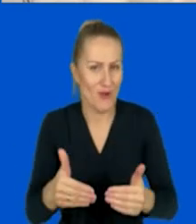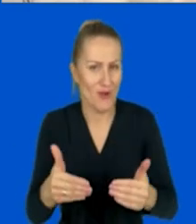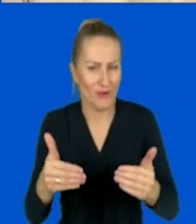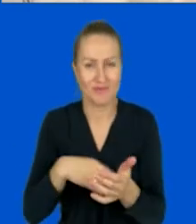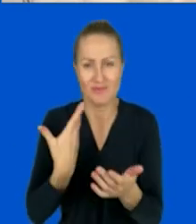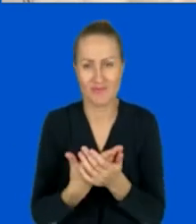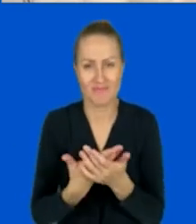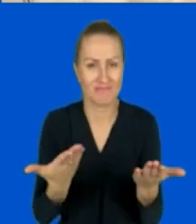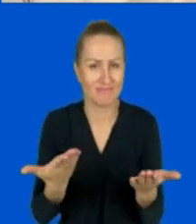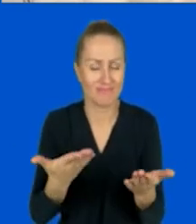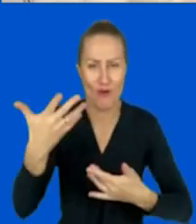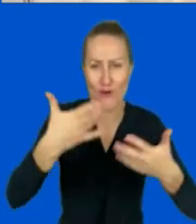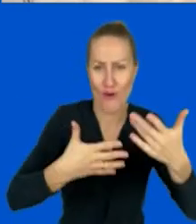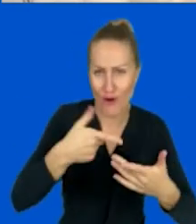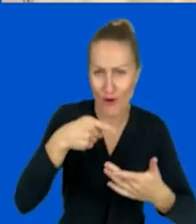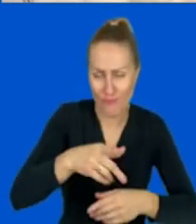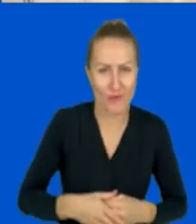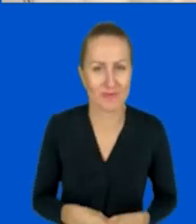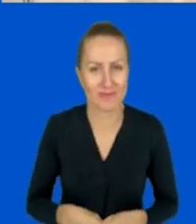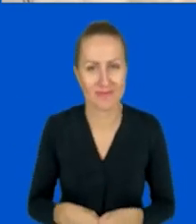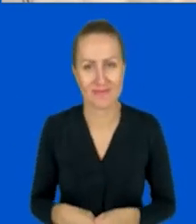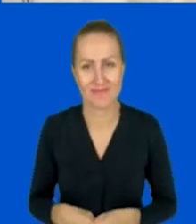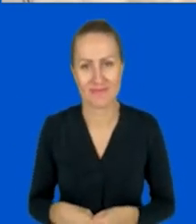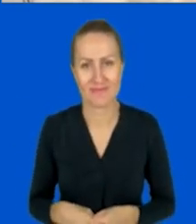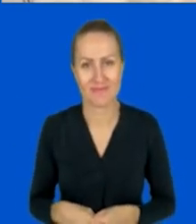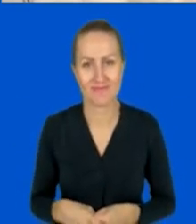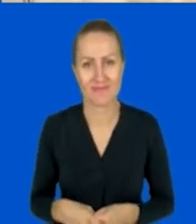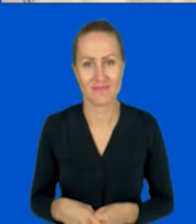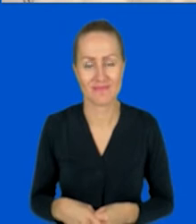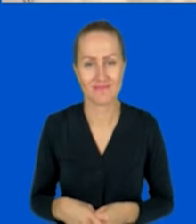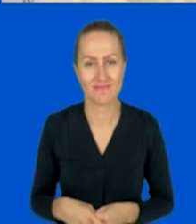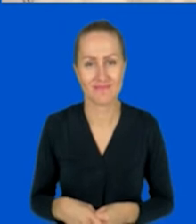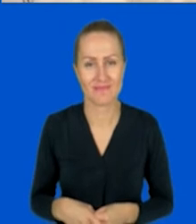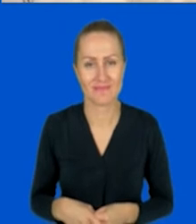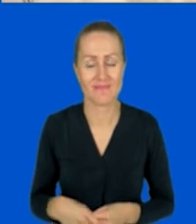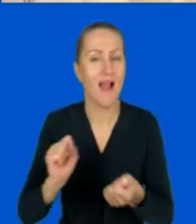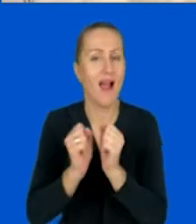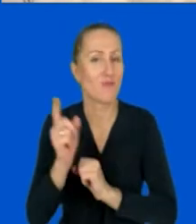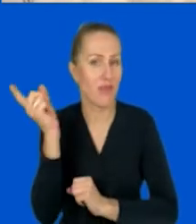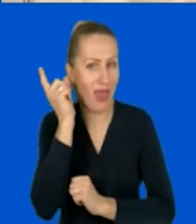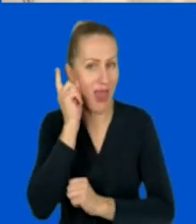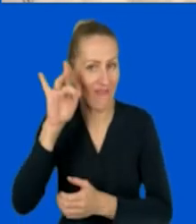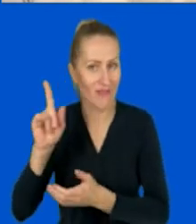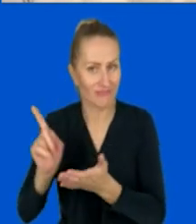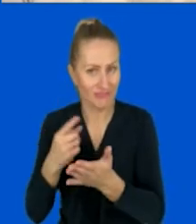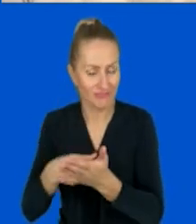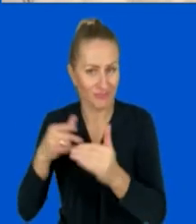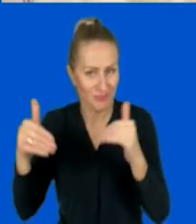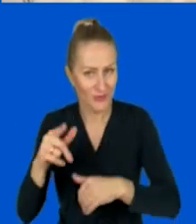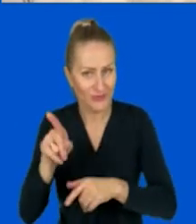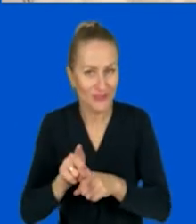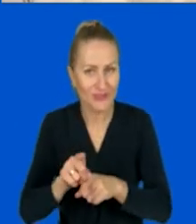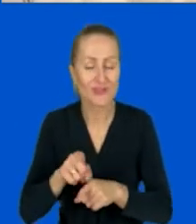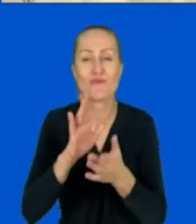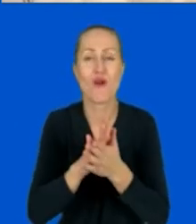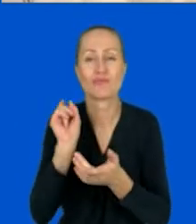komputerze stacjonarnym albo na waszym smartfonie, do tego